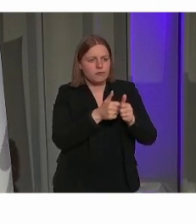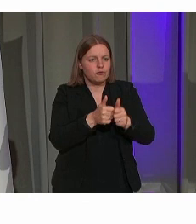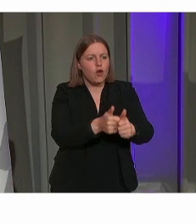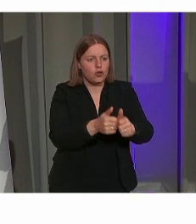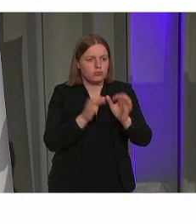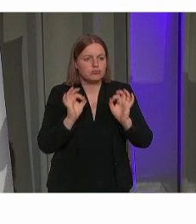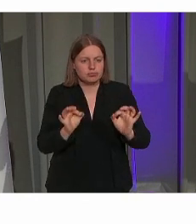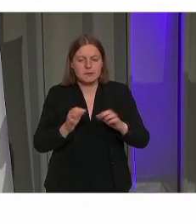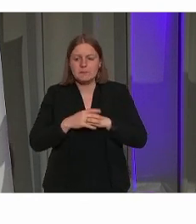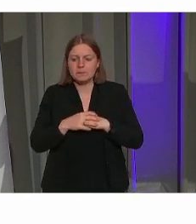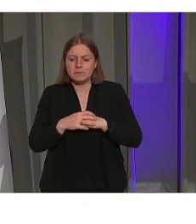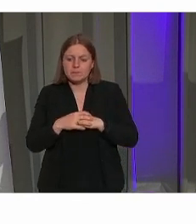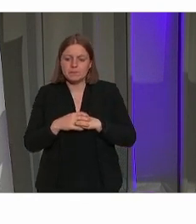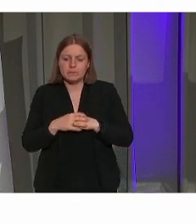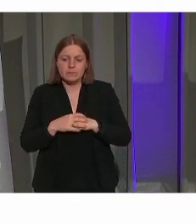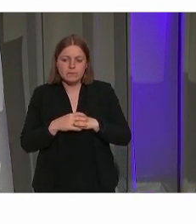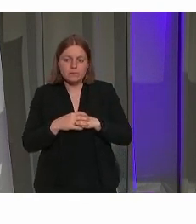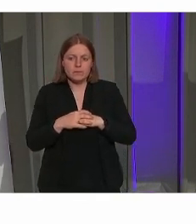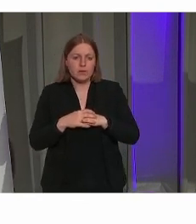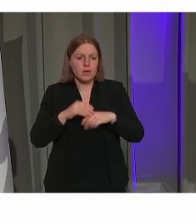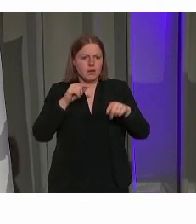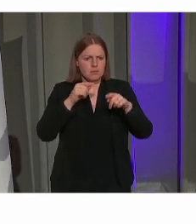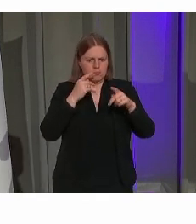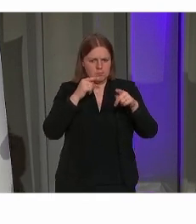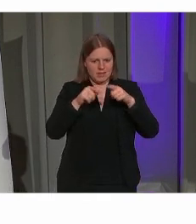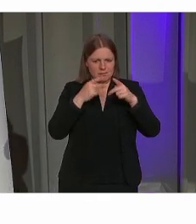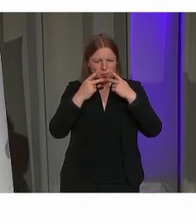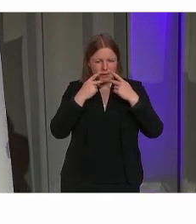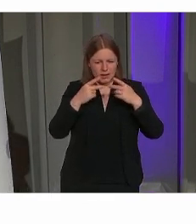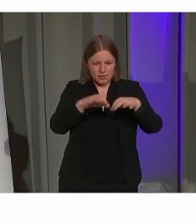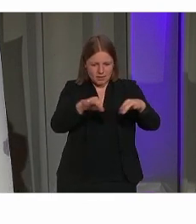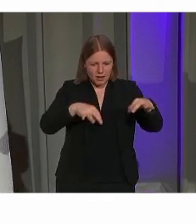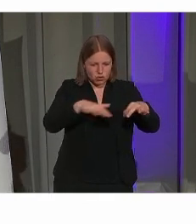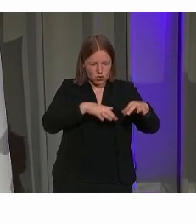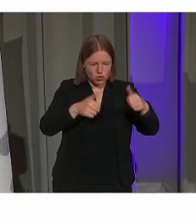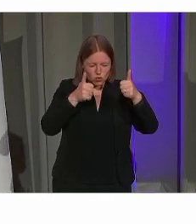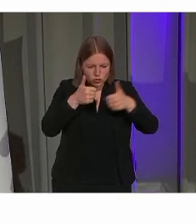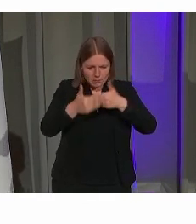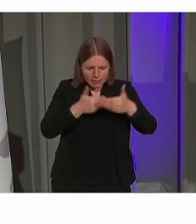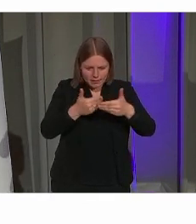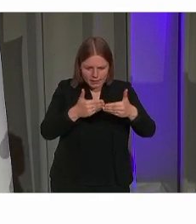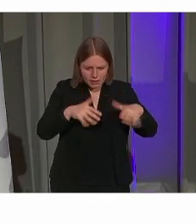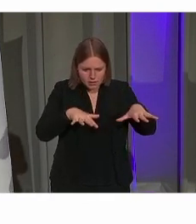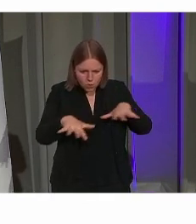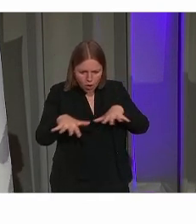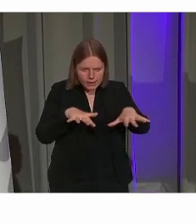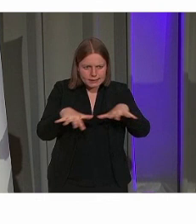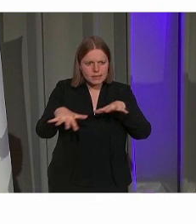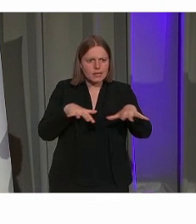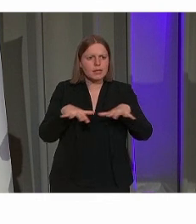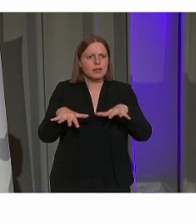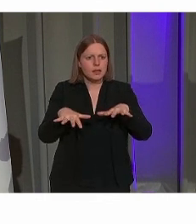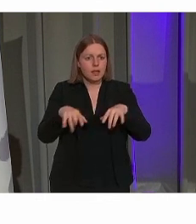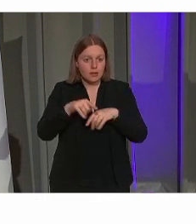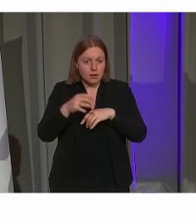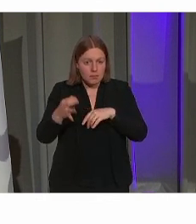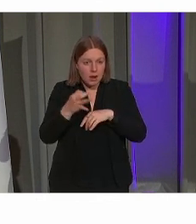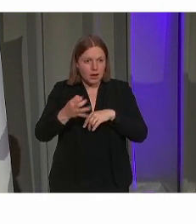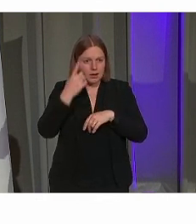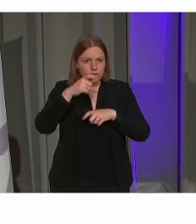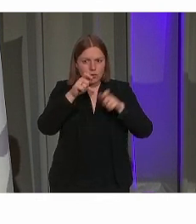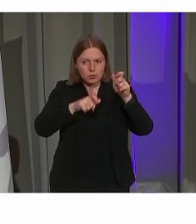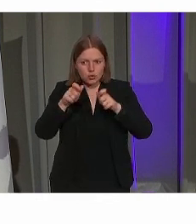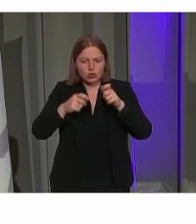Het ruimtelijk goed ordenen van uw terraszones is ook belangrijk voor mensen die eigenlijk wat meer